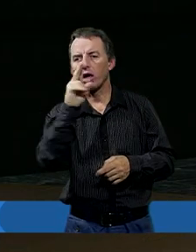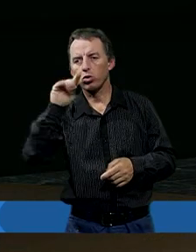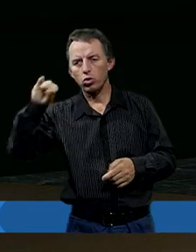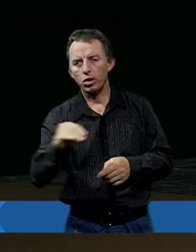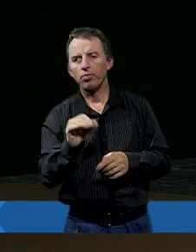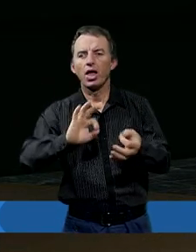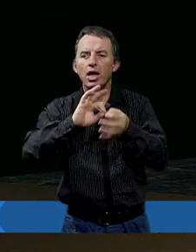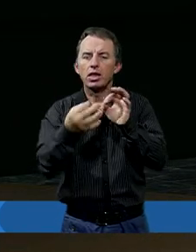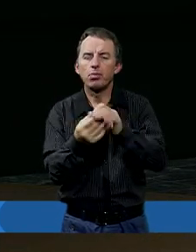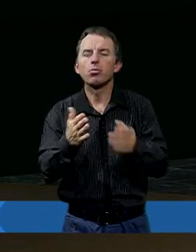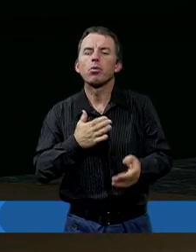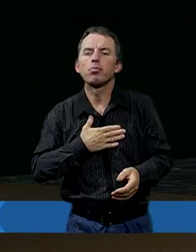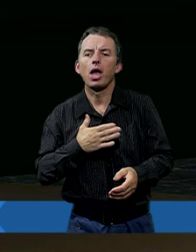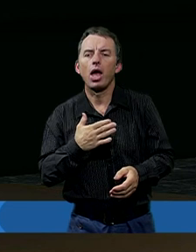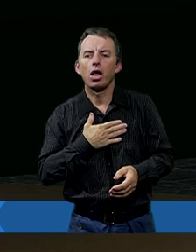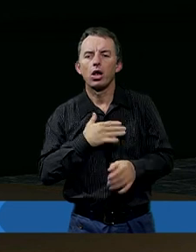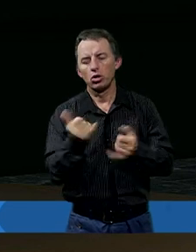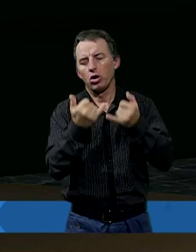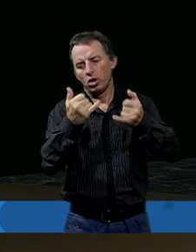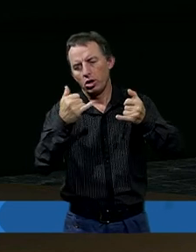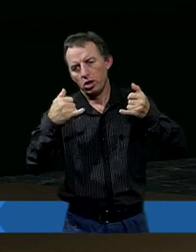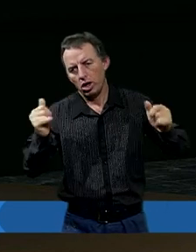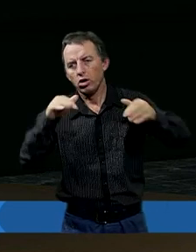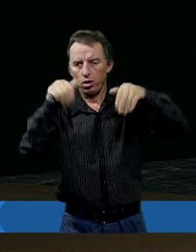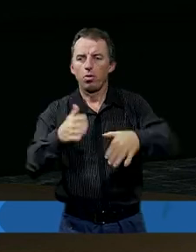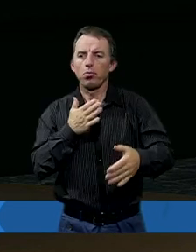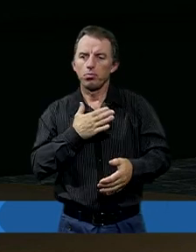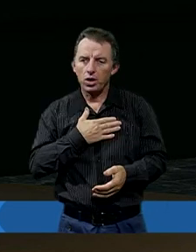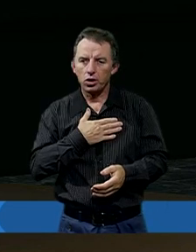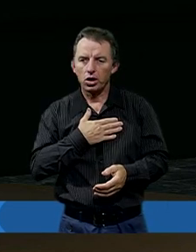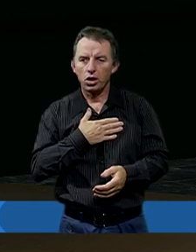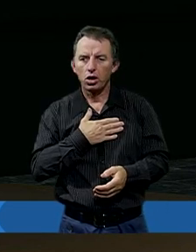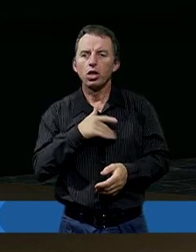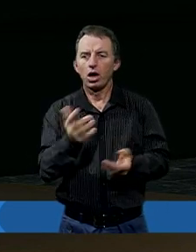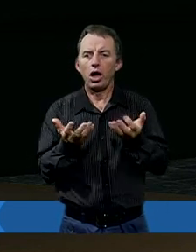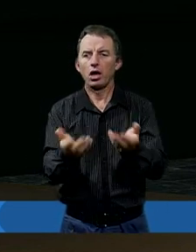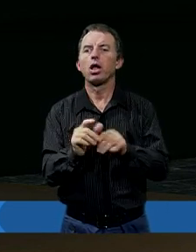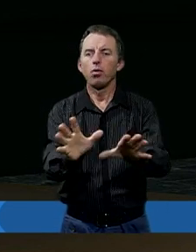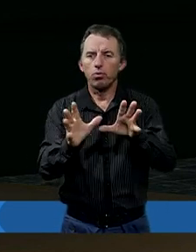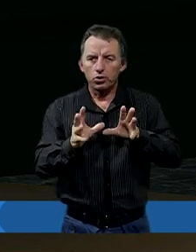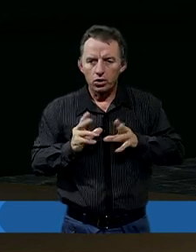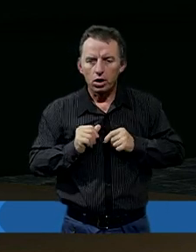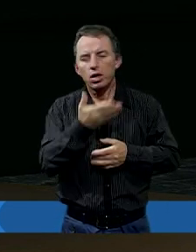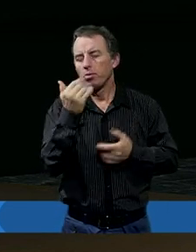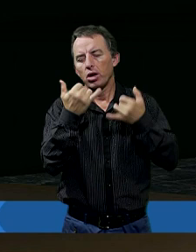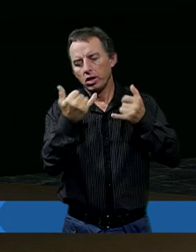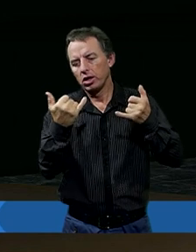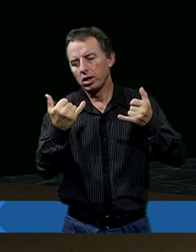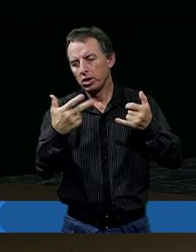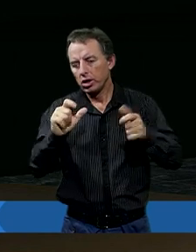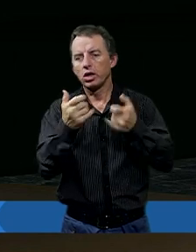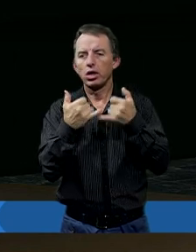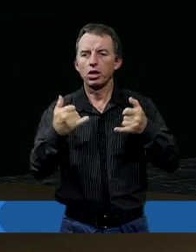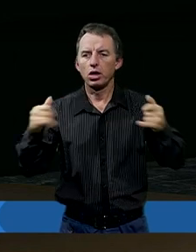Że gdybyśmy tylko mieli coś innego, w co byśmy mogli wierzyć, to chętnie byśmy przyjęli. Nie mamy nic innego.